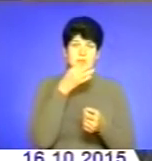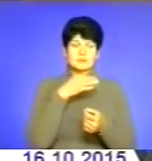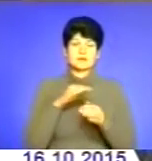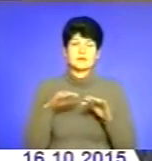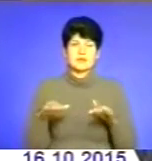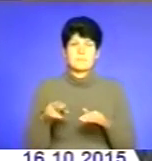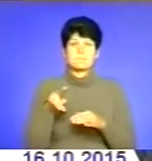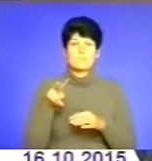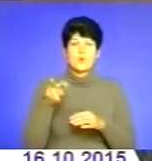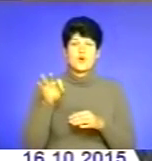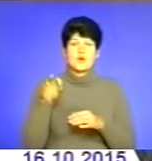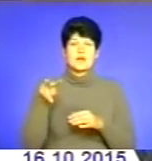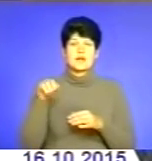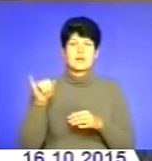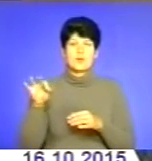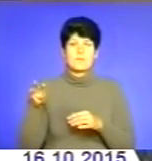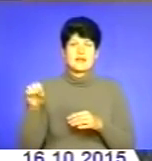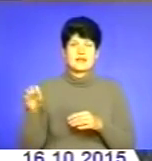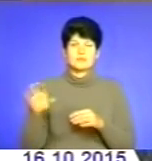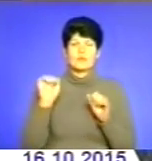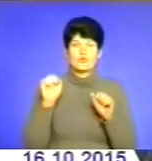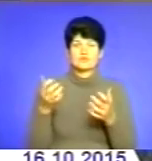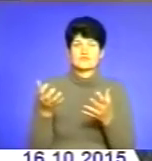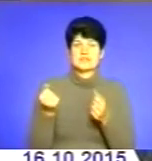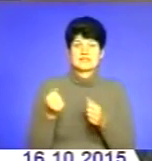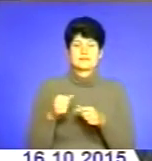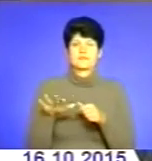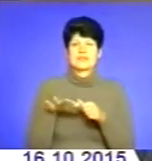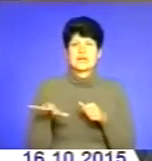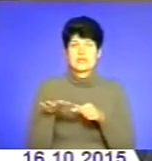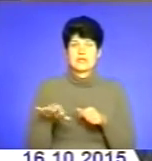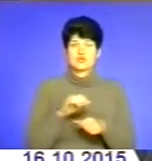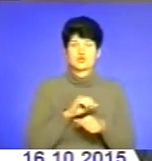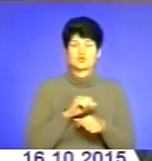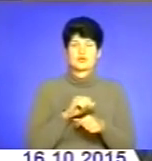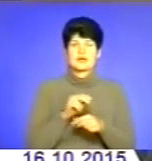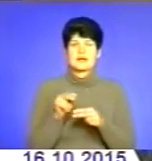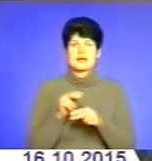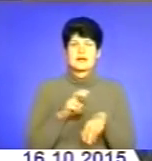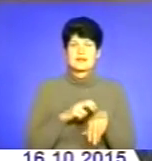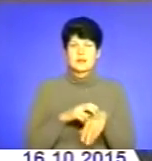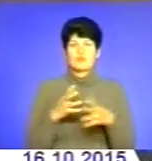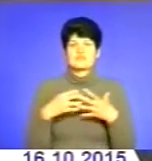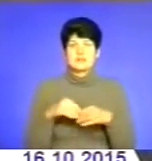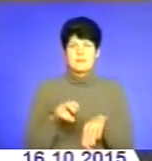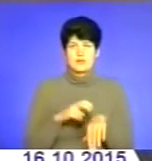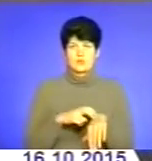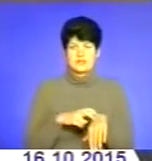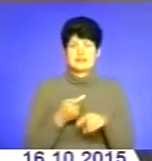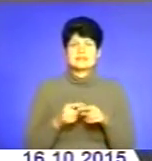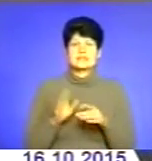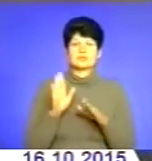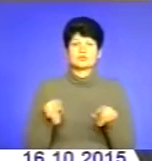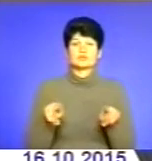батьки можуть взяти, почерпнути в дільничого лікаря, тобто в дільничого лікаря-педіатра або в сімейного лікаря. Це буде так, як